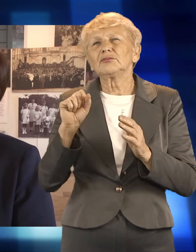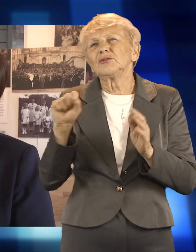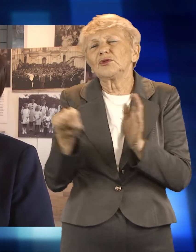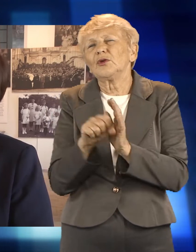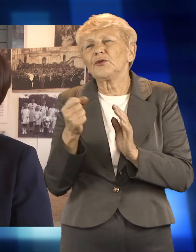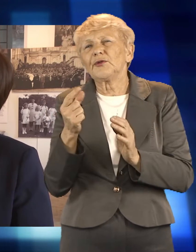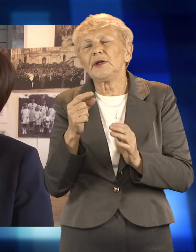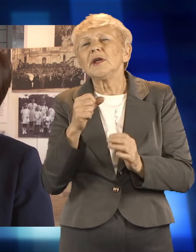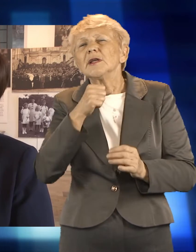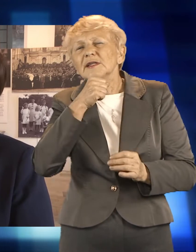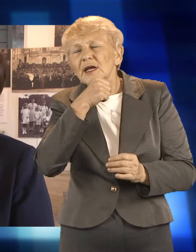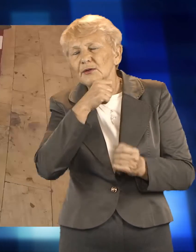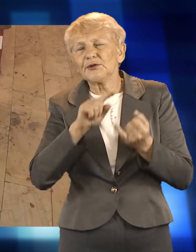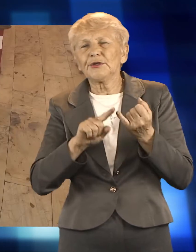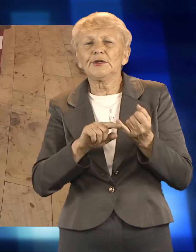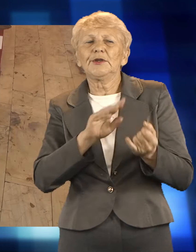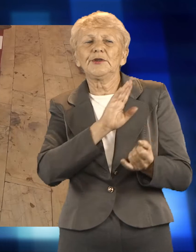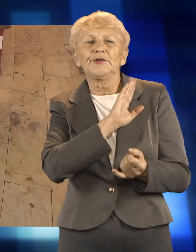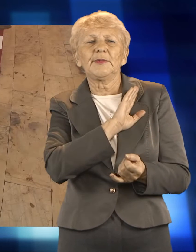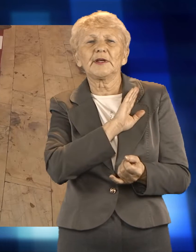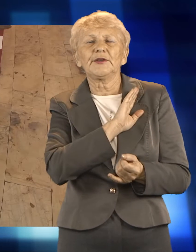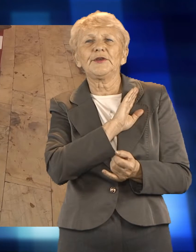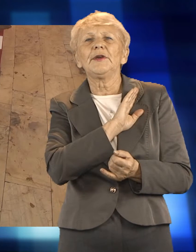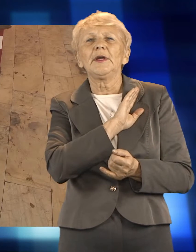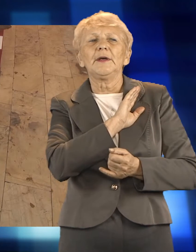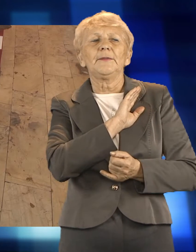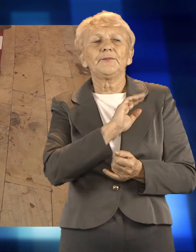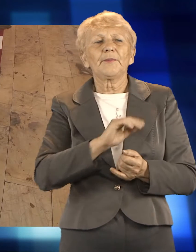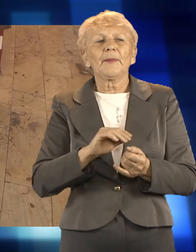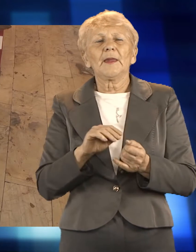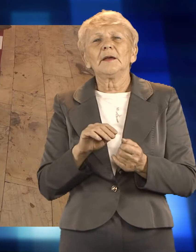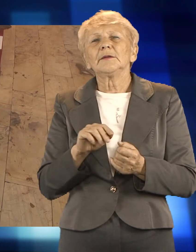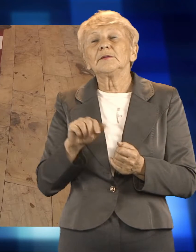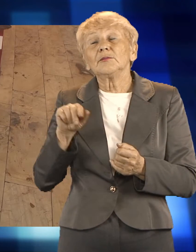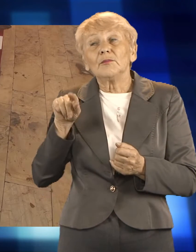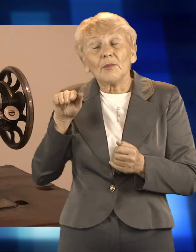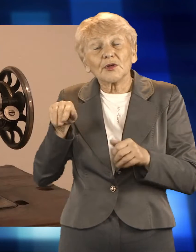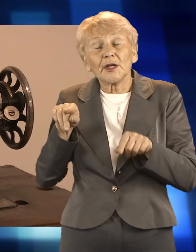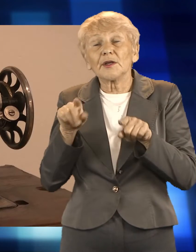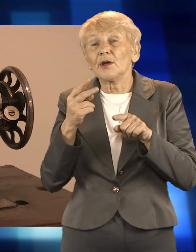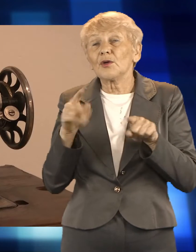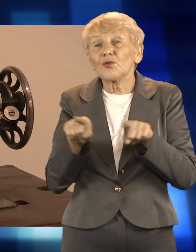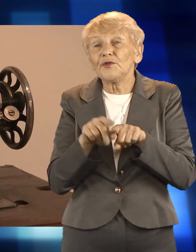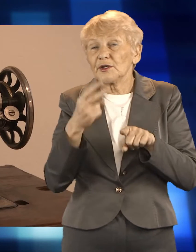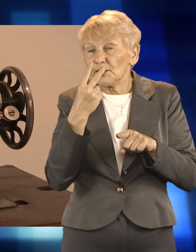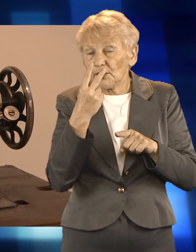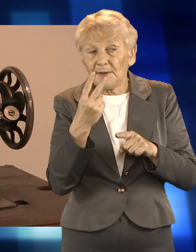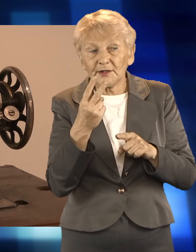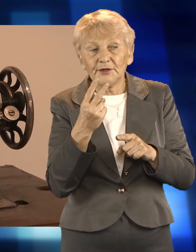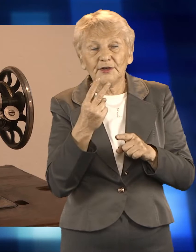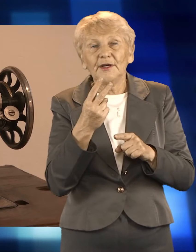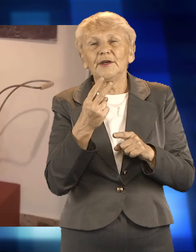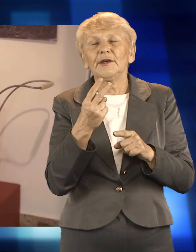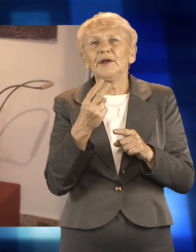czyli starość i śmierć. Oprócz fotografii, które nie oszczędzają, widzą również tych silniejszych emocji. Ekspozycja zawiera zabytkowe rzeczy